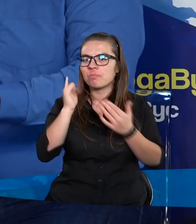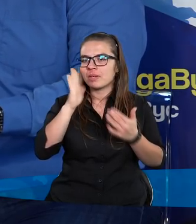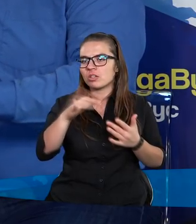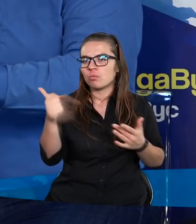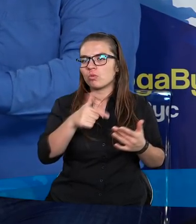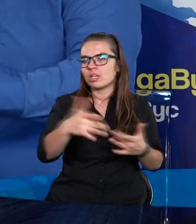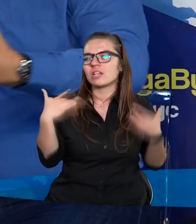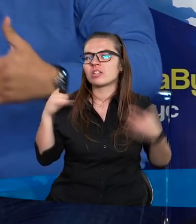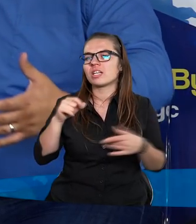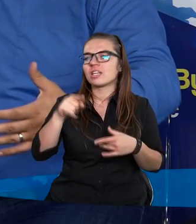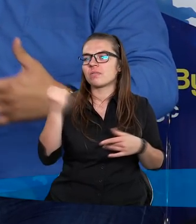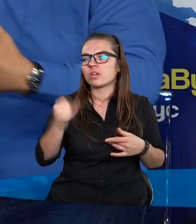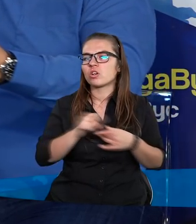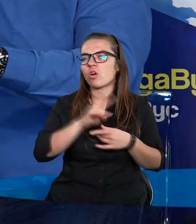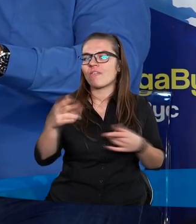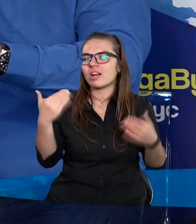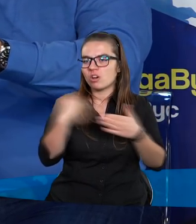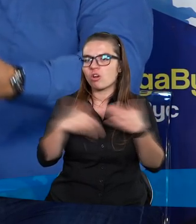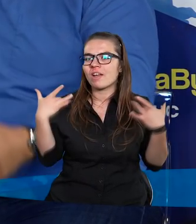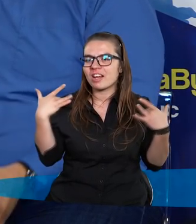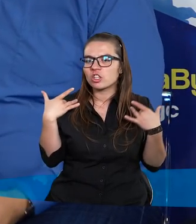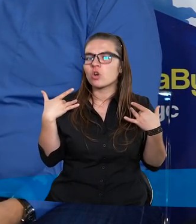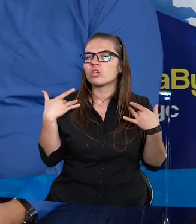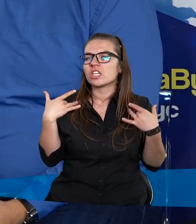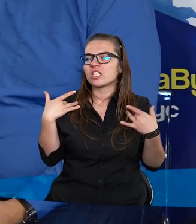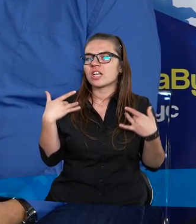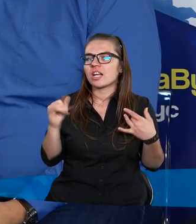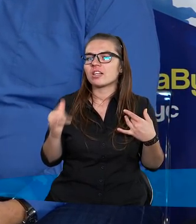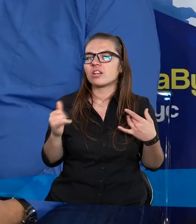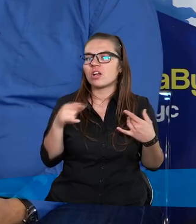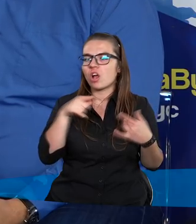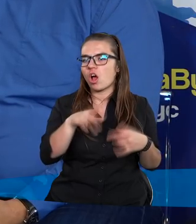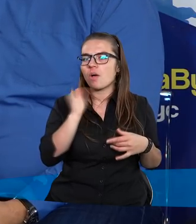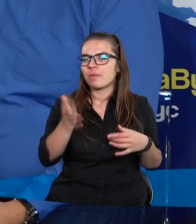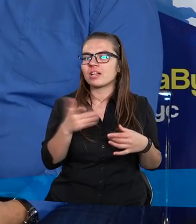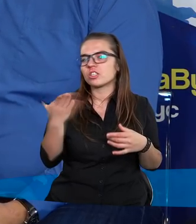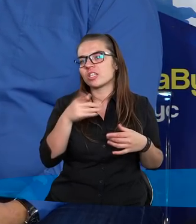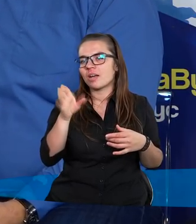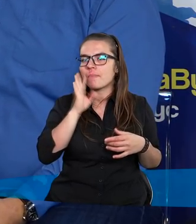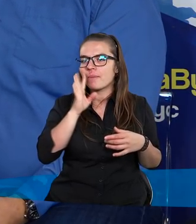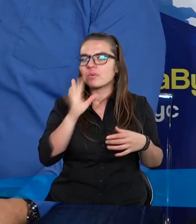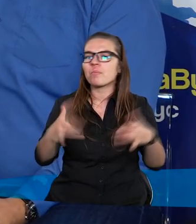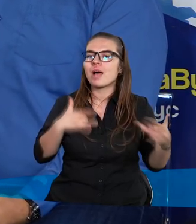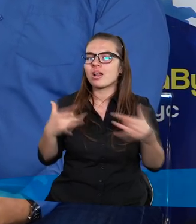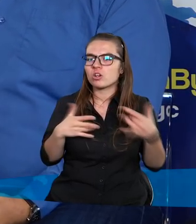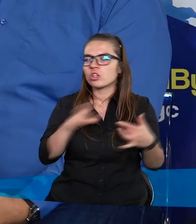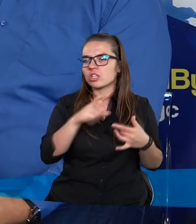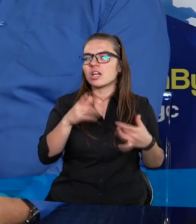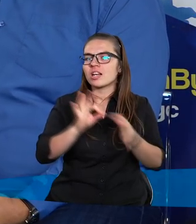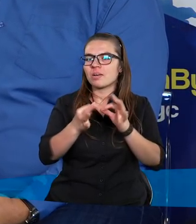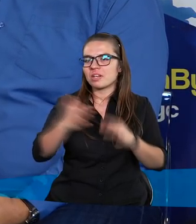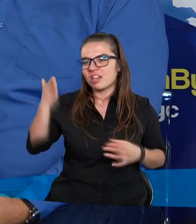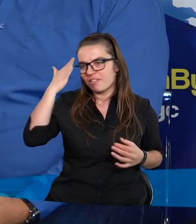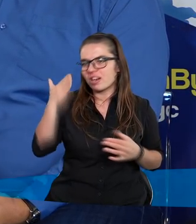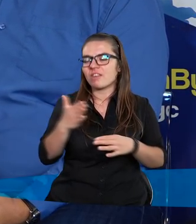musieli żyć z tym dzieckiem do końca waszego życia i on będzie się gdzieś tam prawdopodobnie męczył, czy